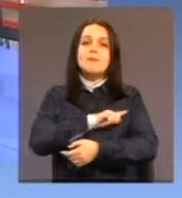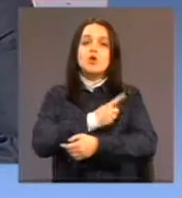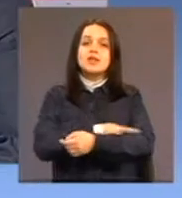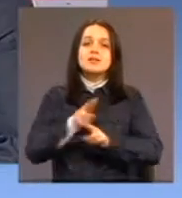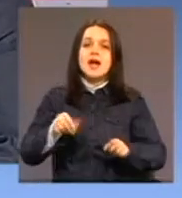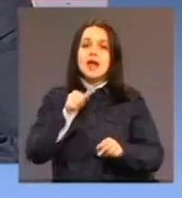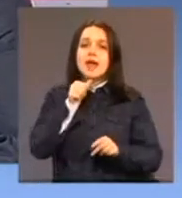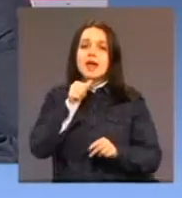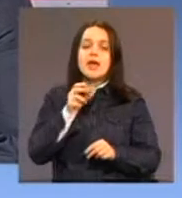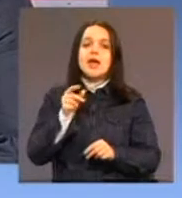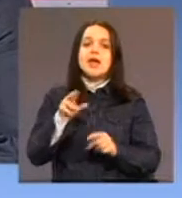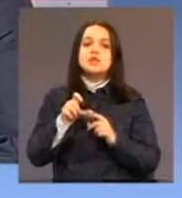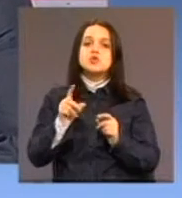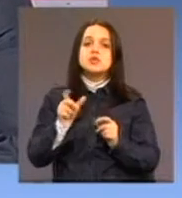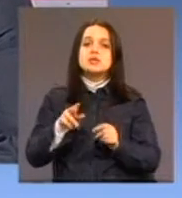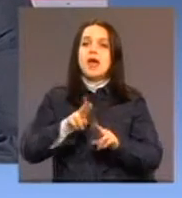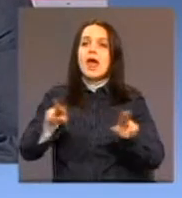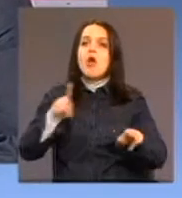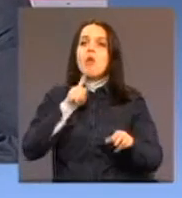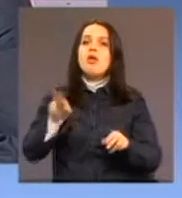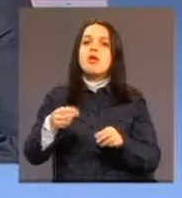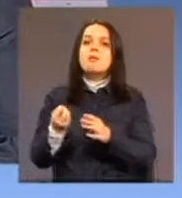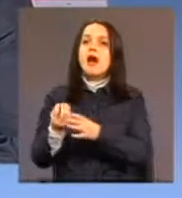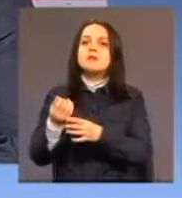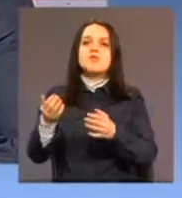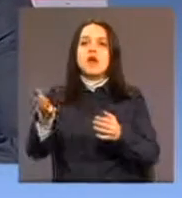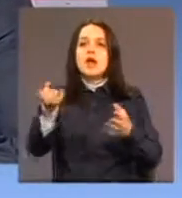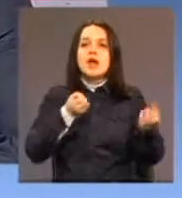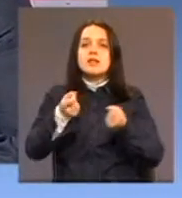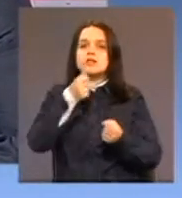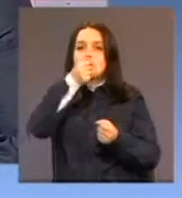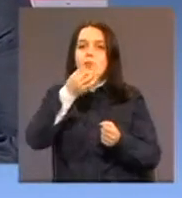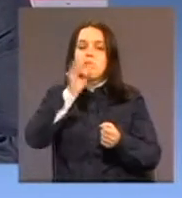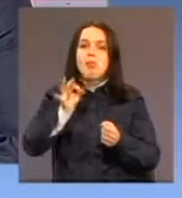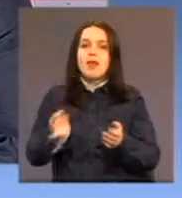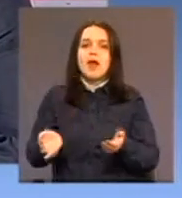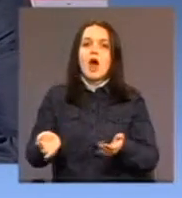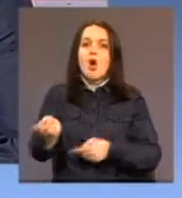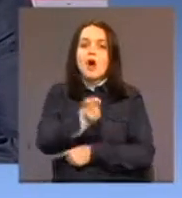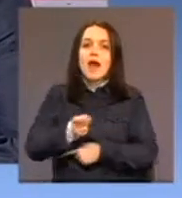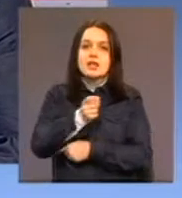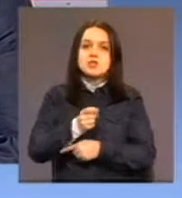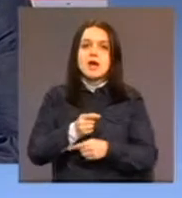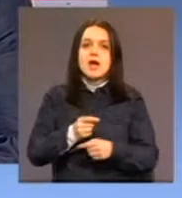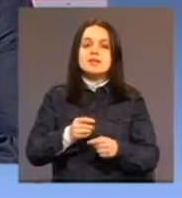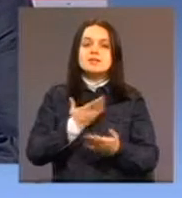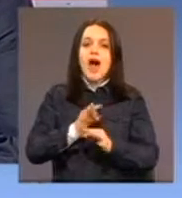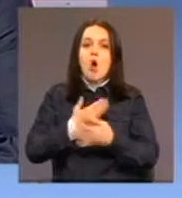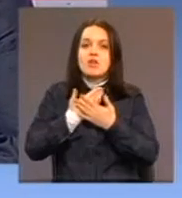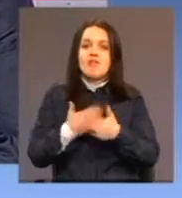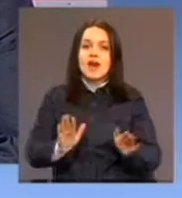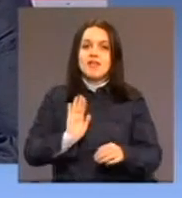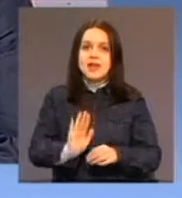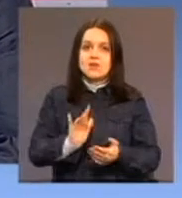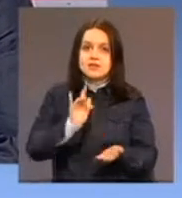okviru same lokalne zajednice, da se što bolje organizuje pri otvaranju takvih centara. A